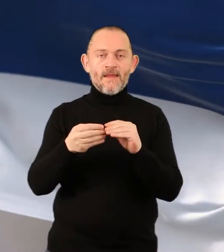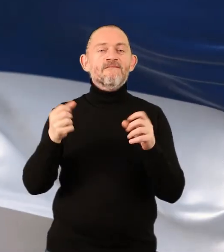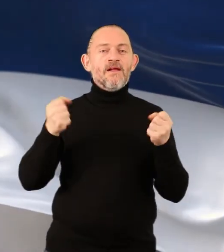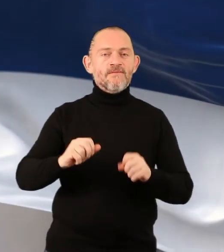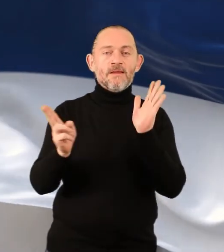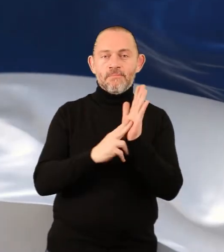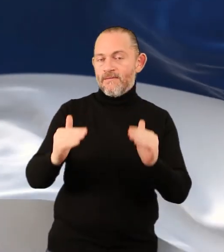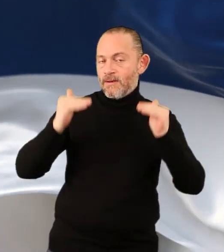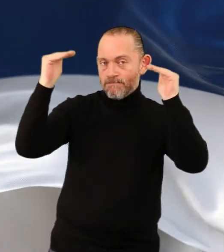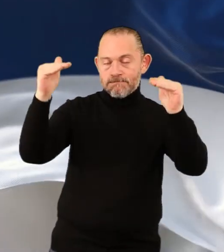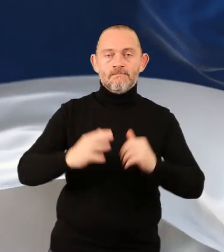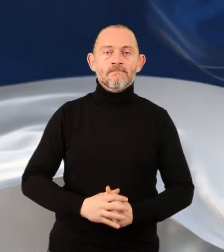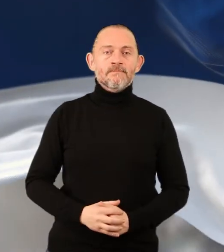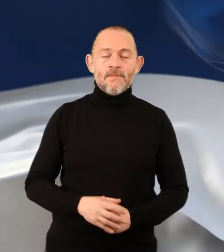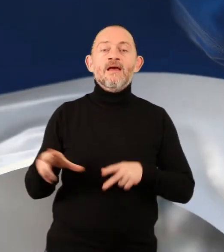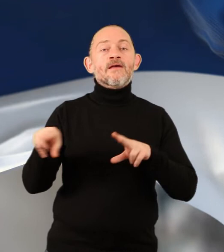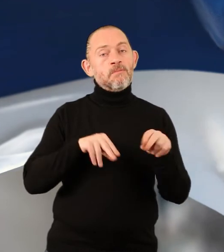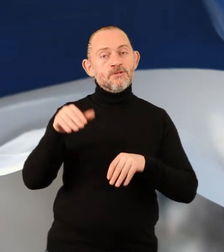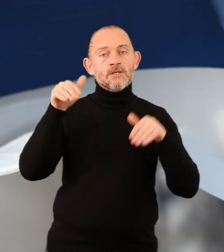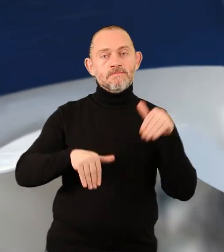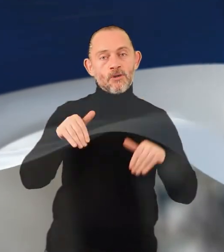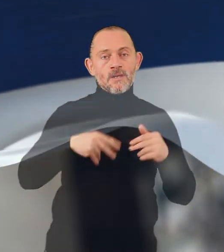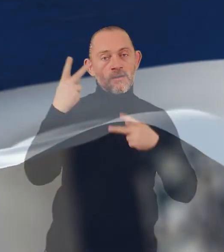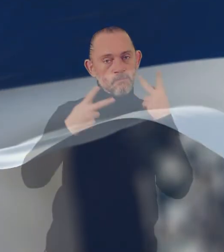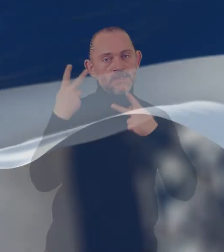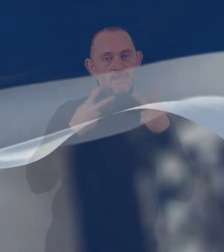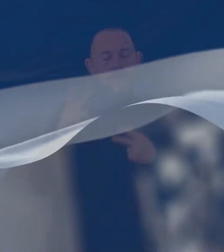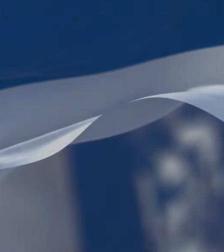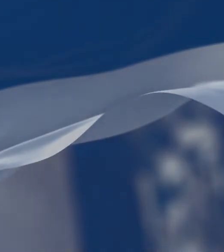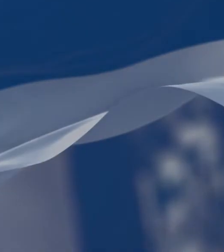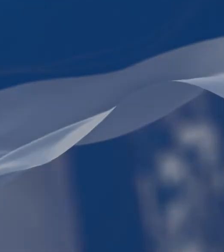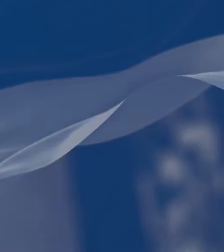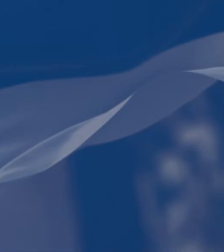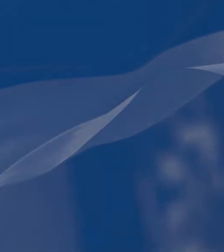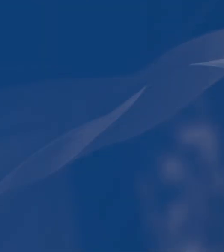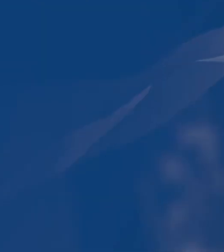prava građana i jačanje vladavine prava. Republička izborna komisija